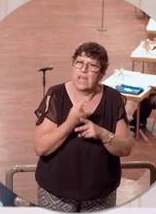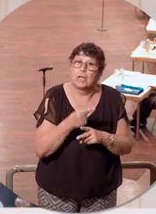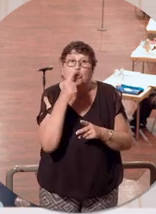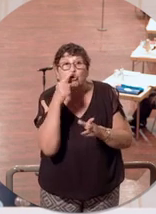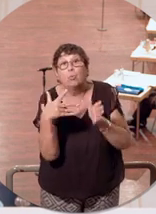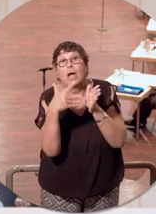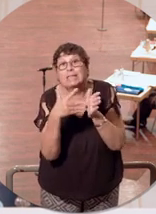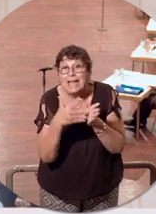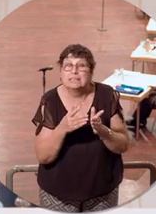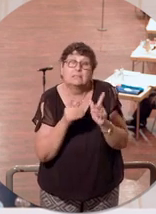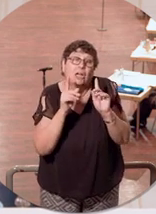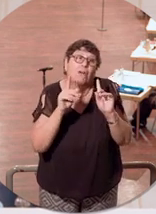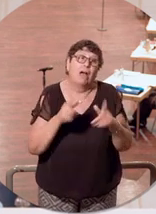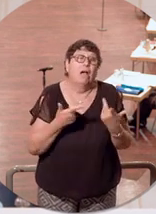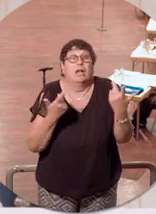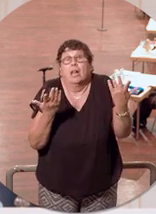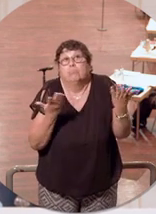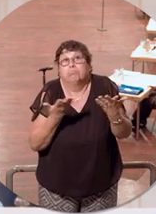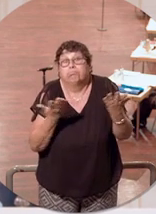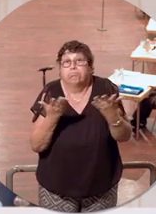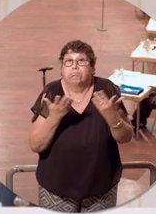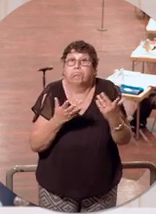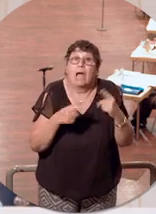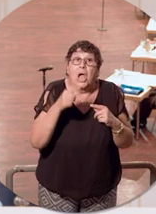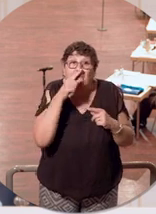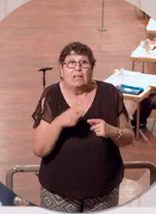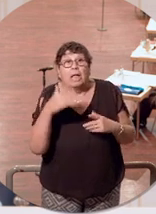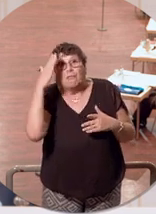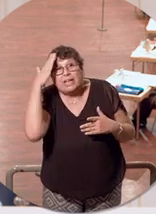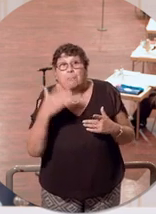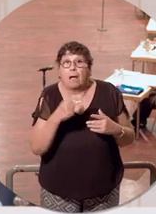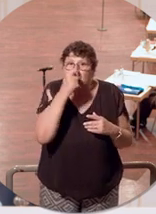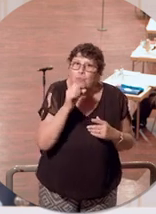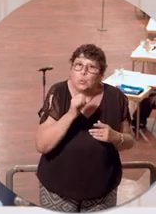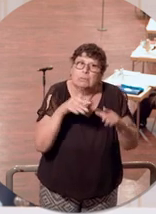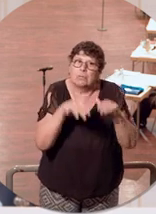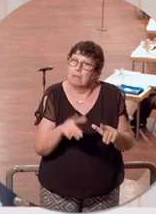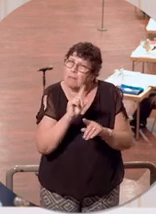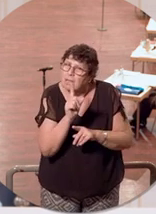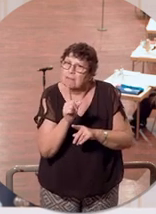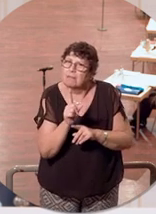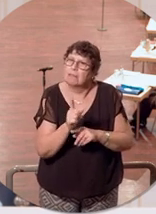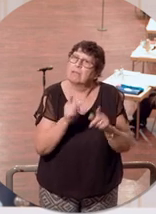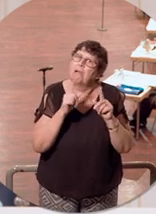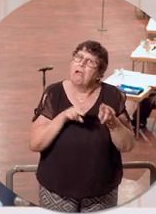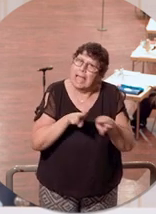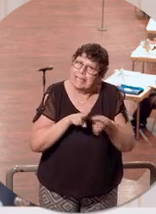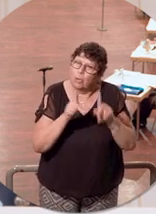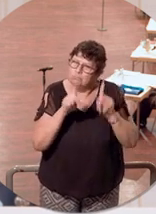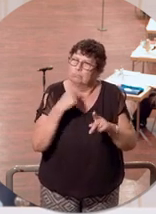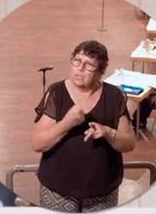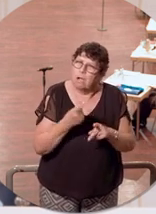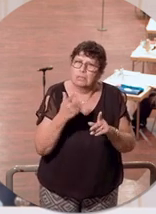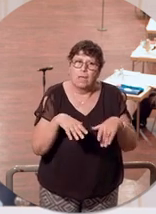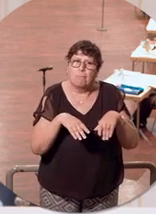nur, weil bei Symptomen das Sinn macht. Nein, man muss dann auch mal sagen, so wie es anfangs so war,